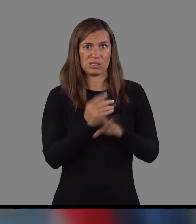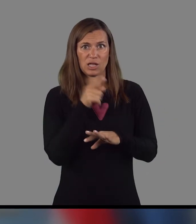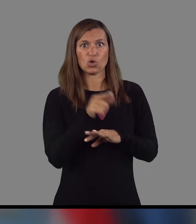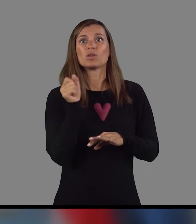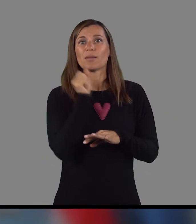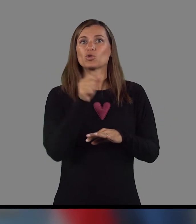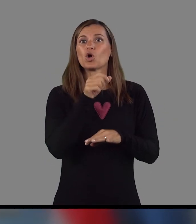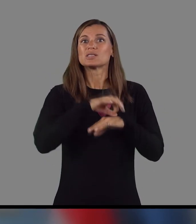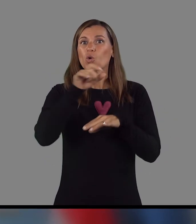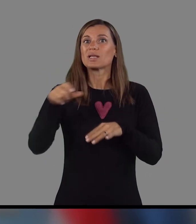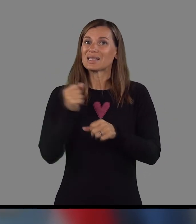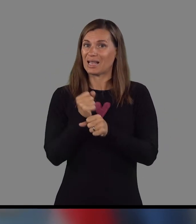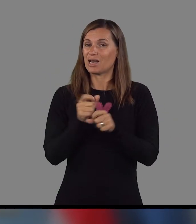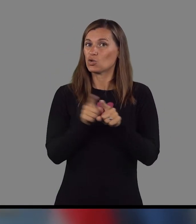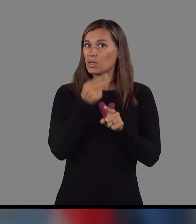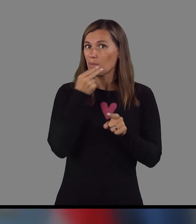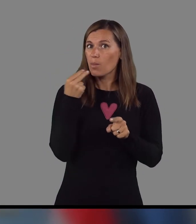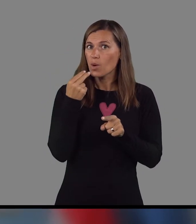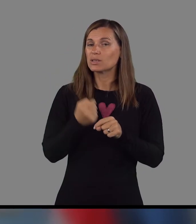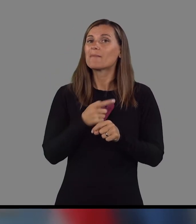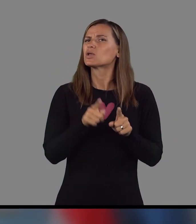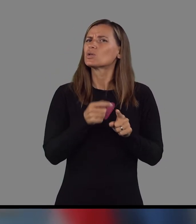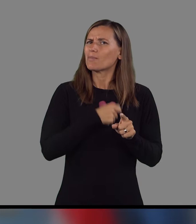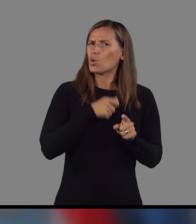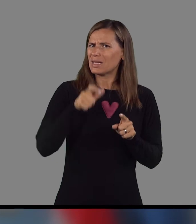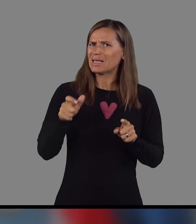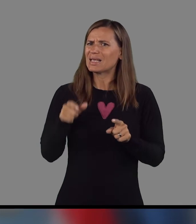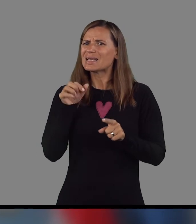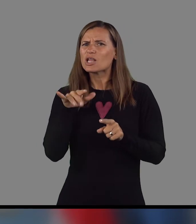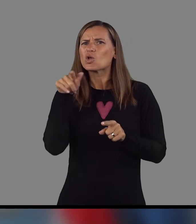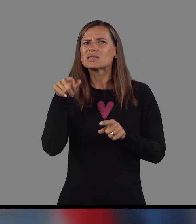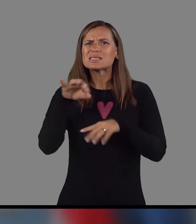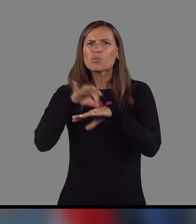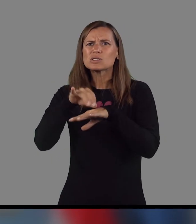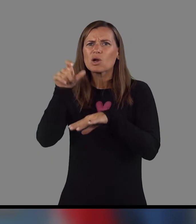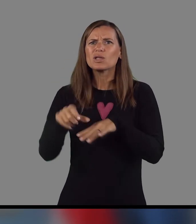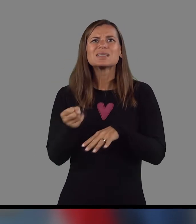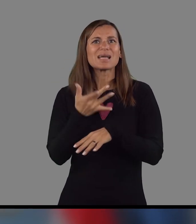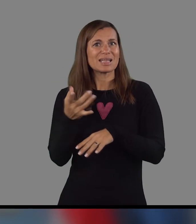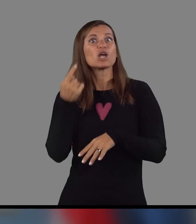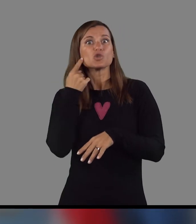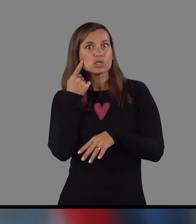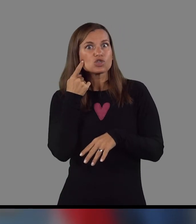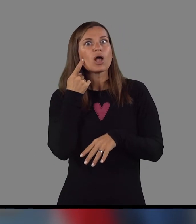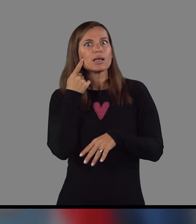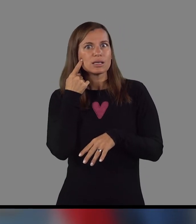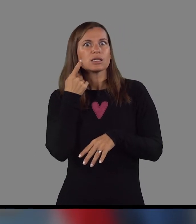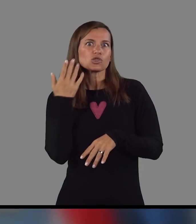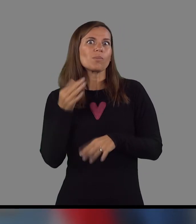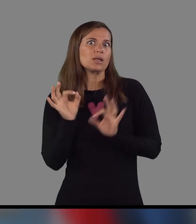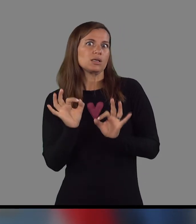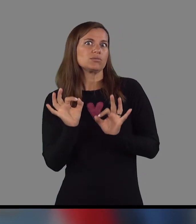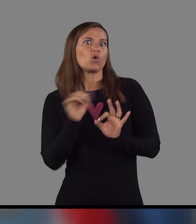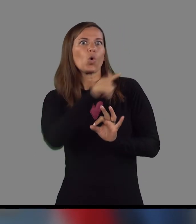pripravljeno za to, da bodo zdravniki delali tudi popovdne. In še to, bovniki gredo verjetno k tistemu zdravniku, za katerega so slišali, da